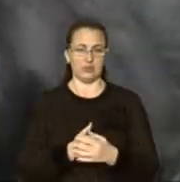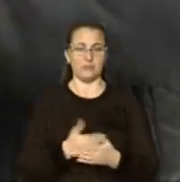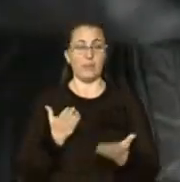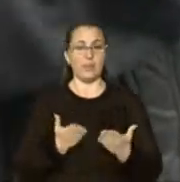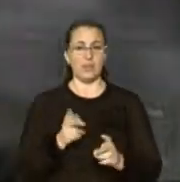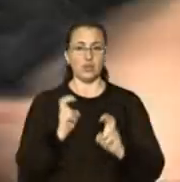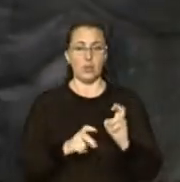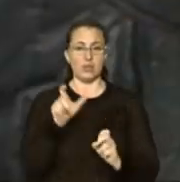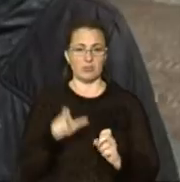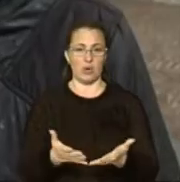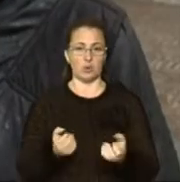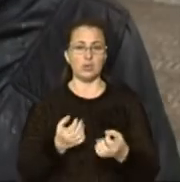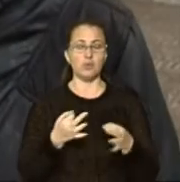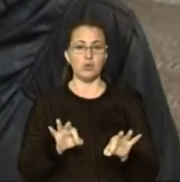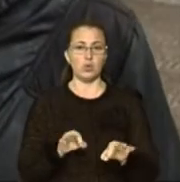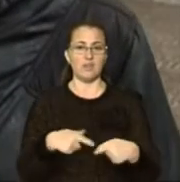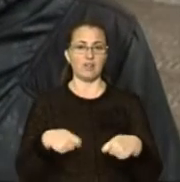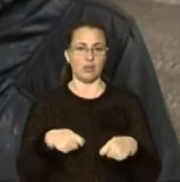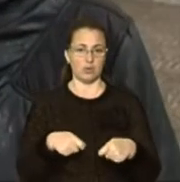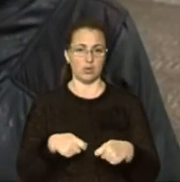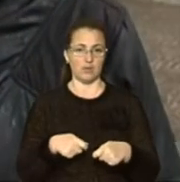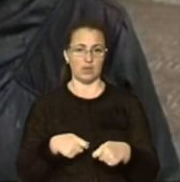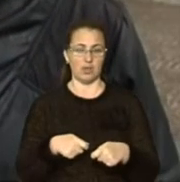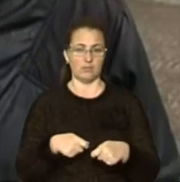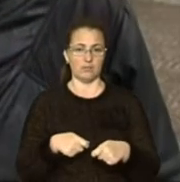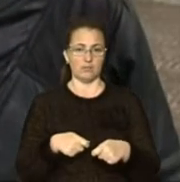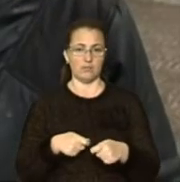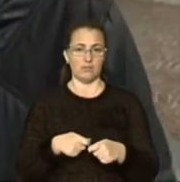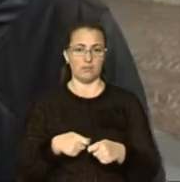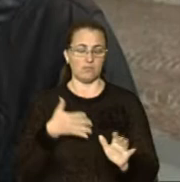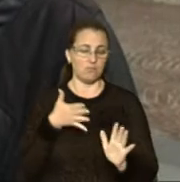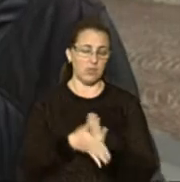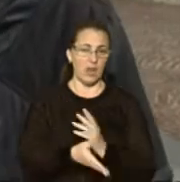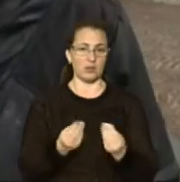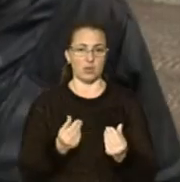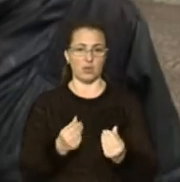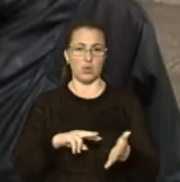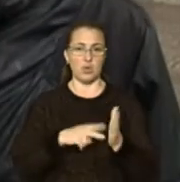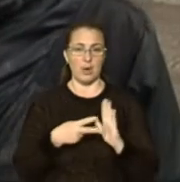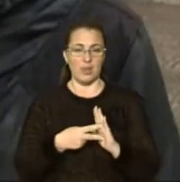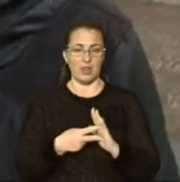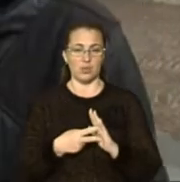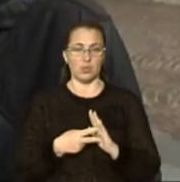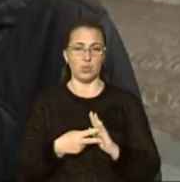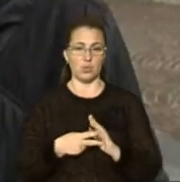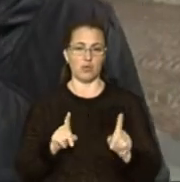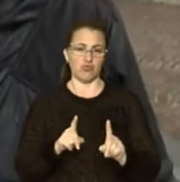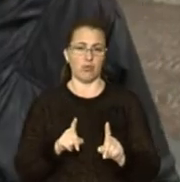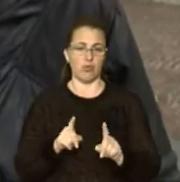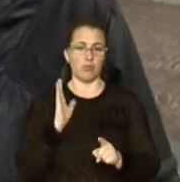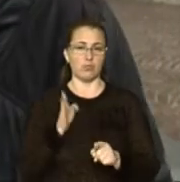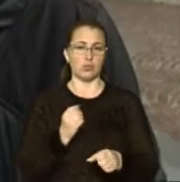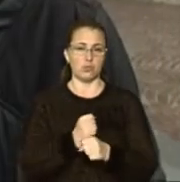підприємець отримує дозвіл на торгівлю, вкладає якісь інвестиції, і він передбачає у своєму бізнес-плані, що він буде вести такі-такі види